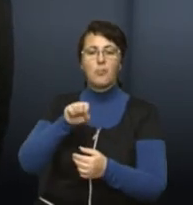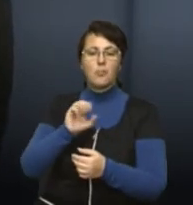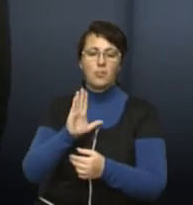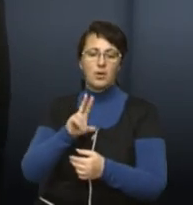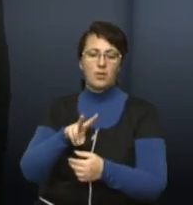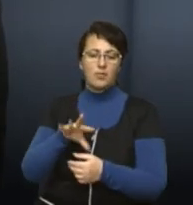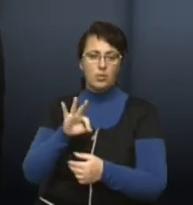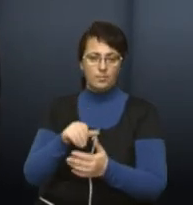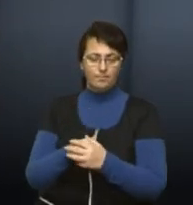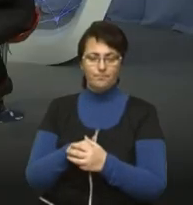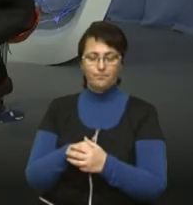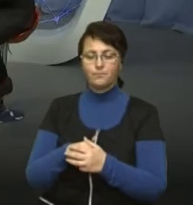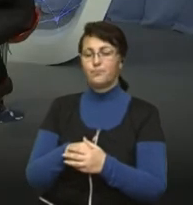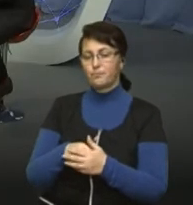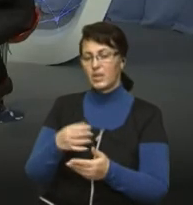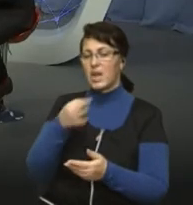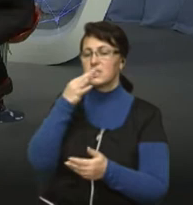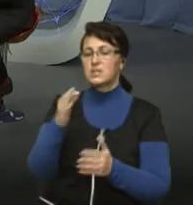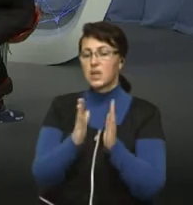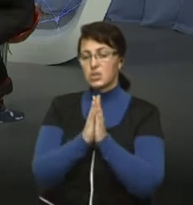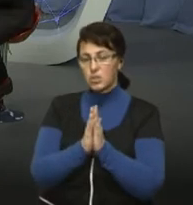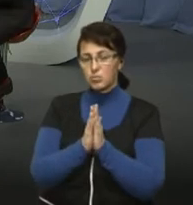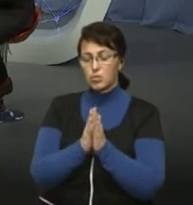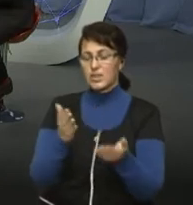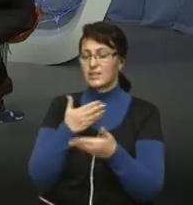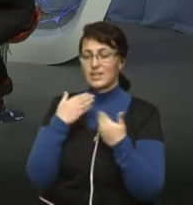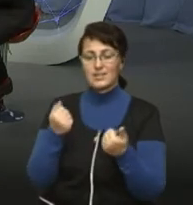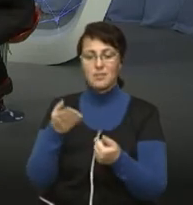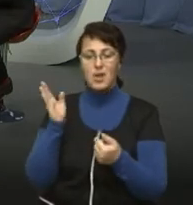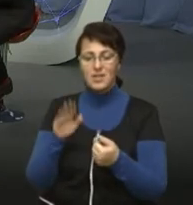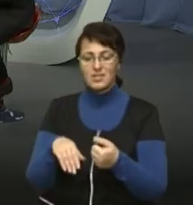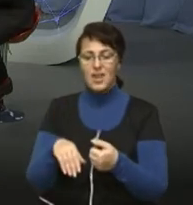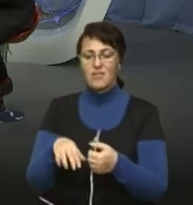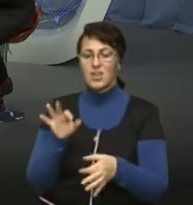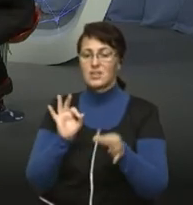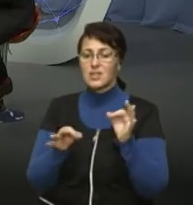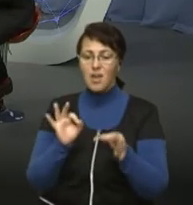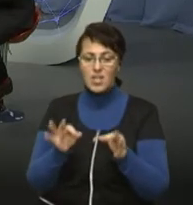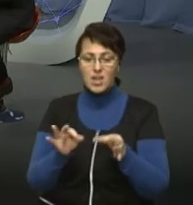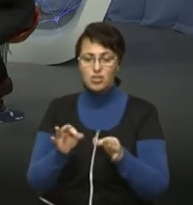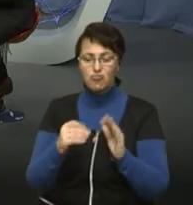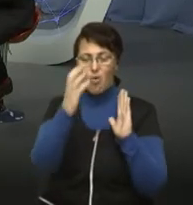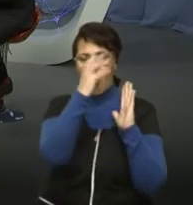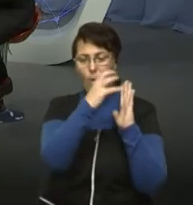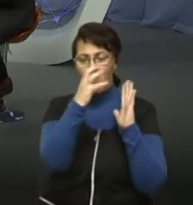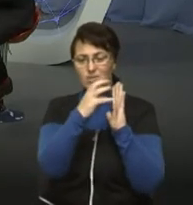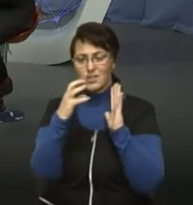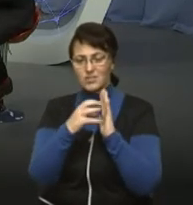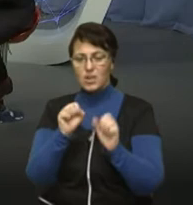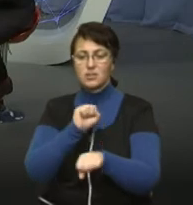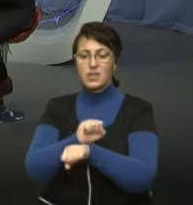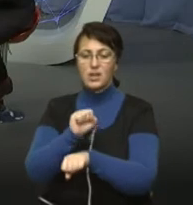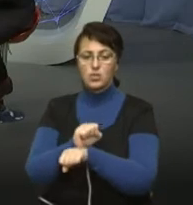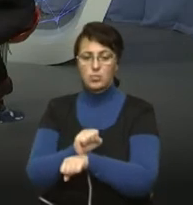запитуйте. Скажіть, будь ласка, немає навіть належного ознакування на зупинках,